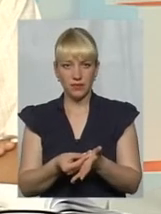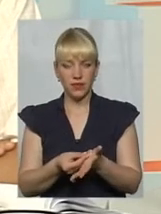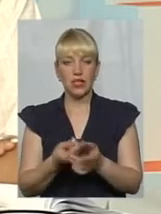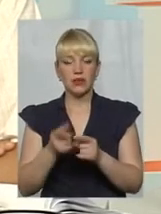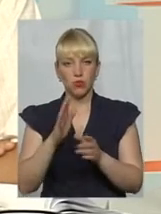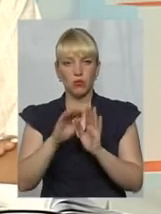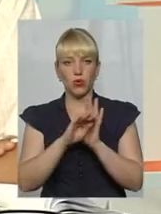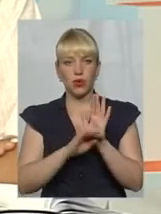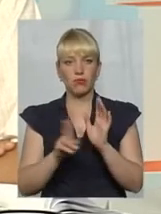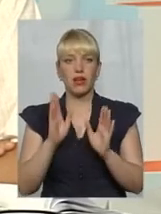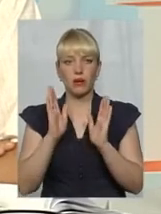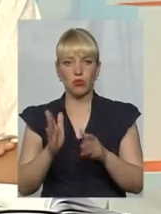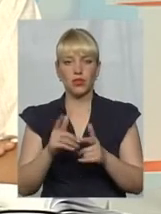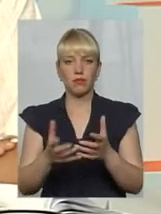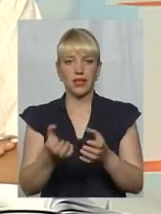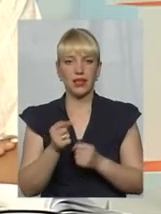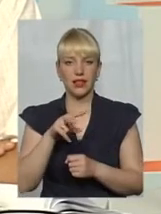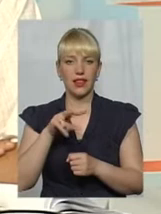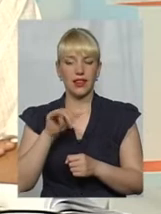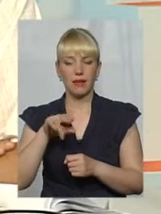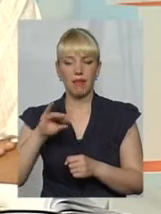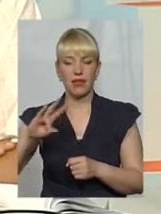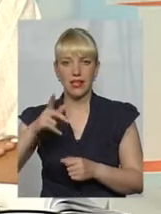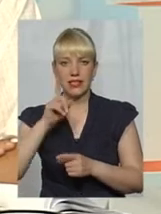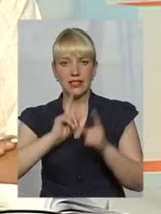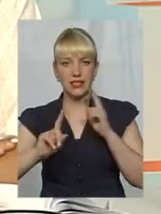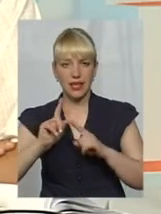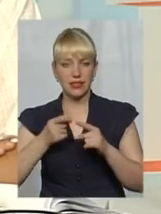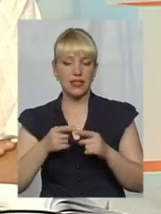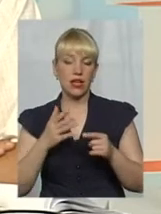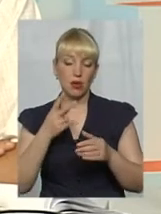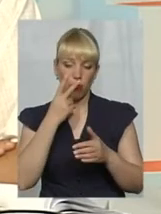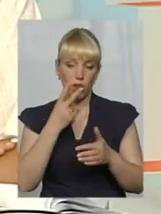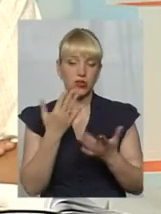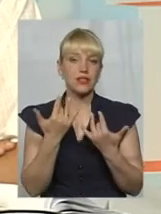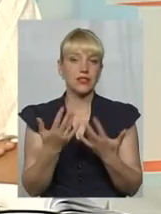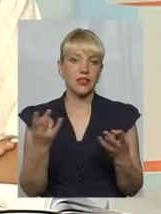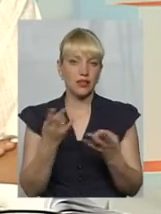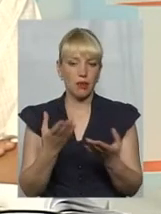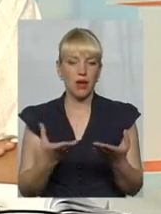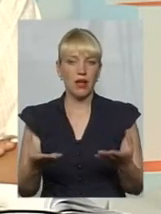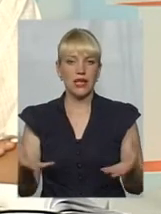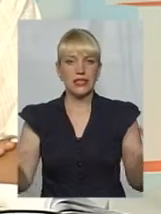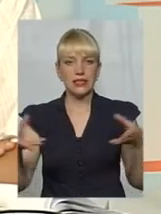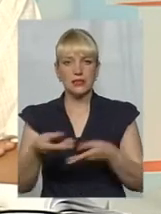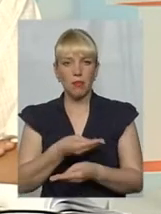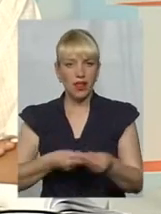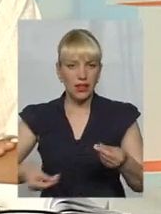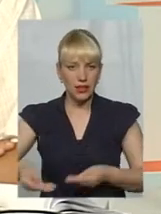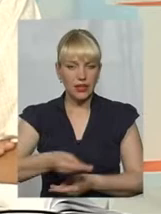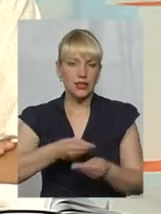прийнята на липневій сесії. І мешканці в результаті бачать, скільки їм треба заплатити з кожної квартири за ті зміни.